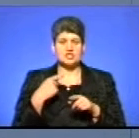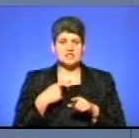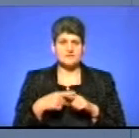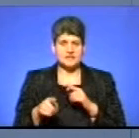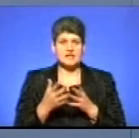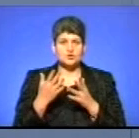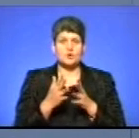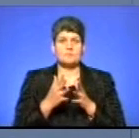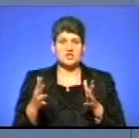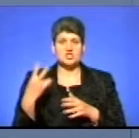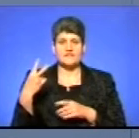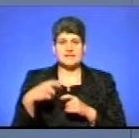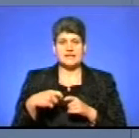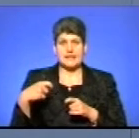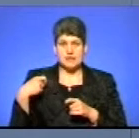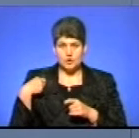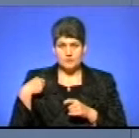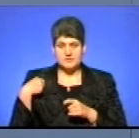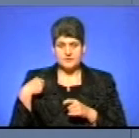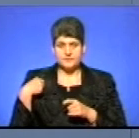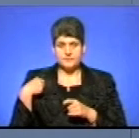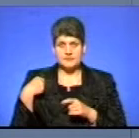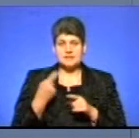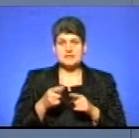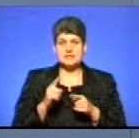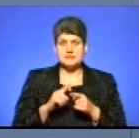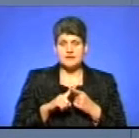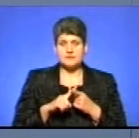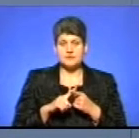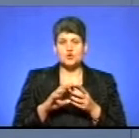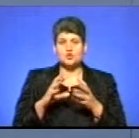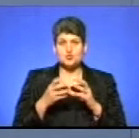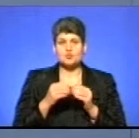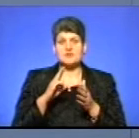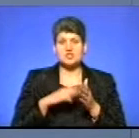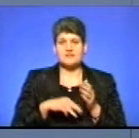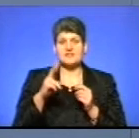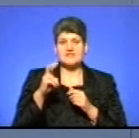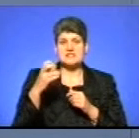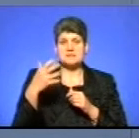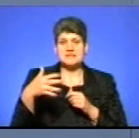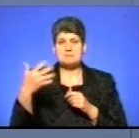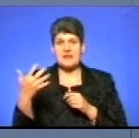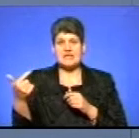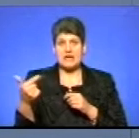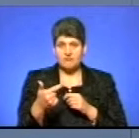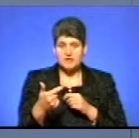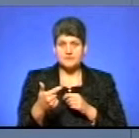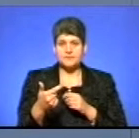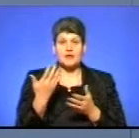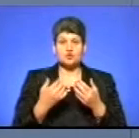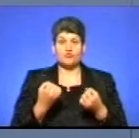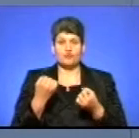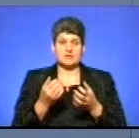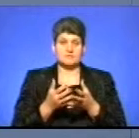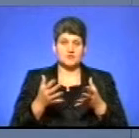якщо більше 20 кілометрів, перевищив водій швидкість, це сума штрафу станови 255 гривень. Якщо водій